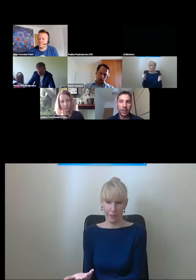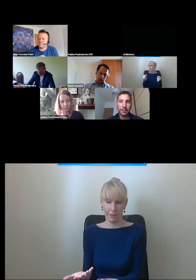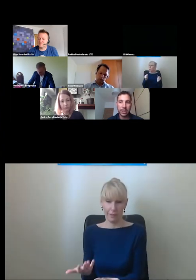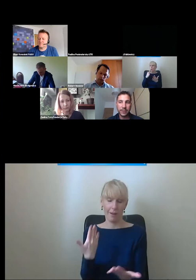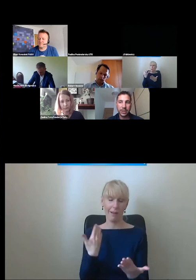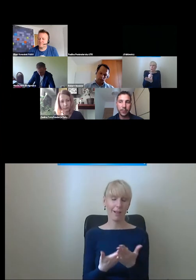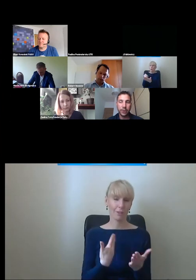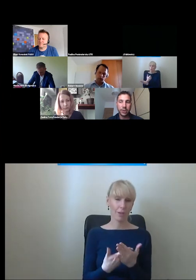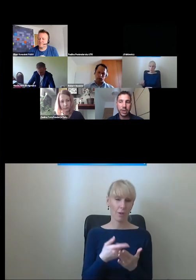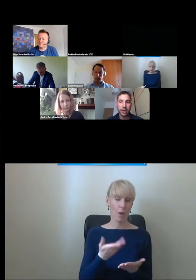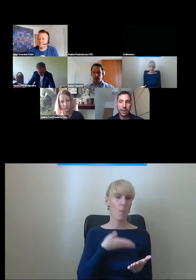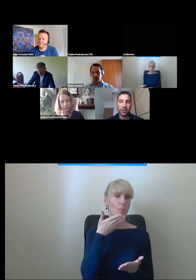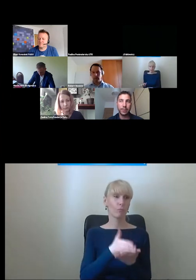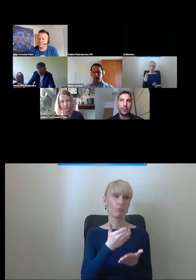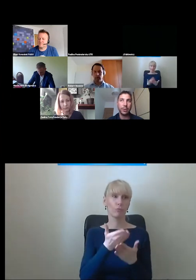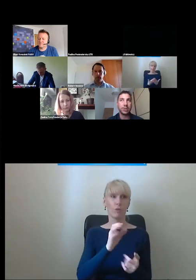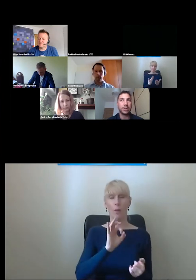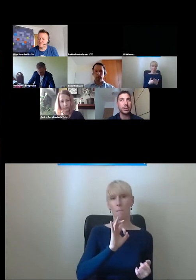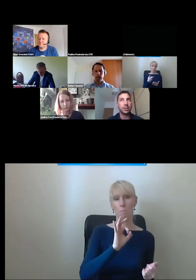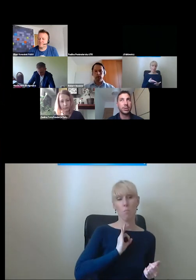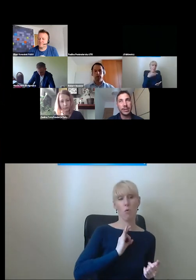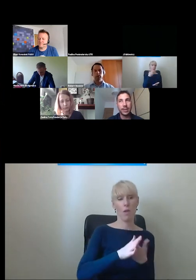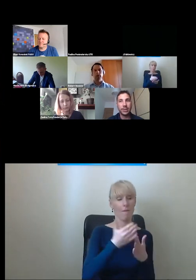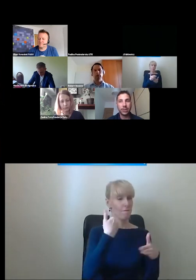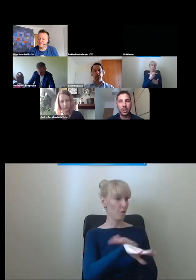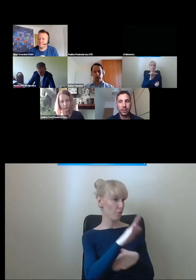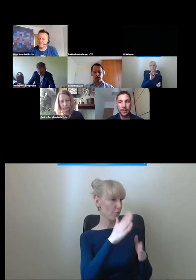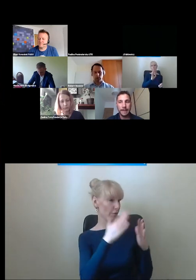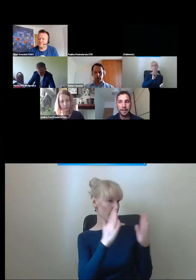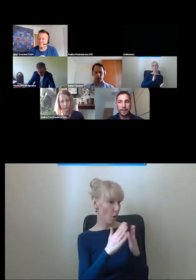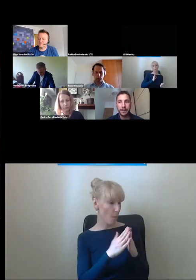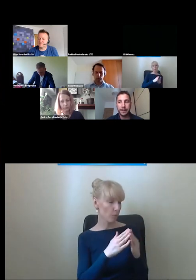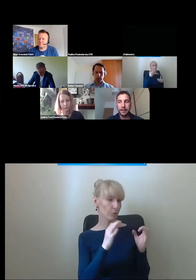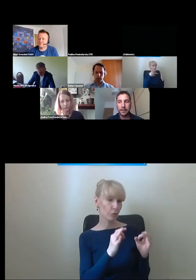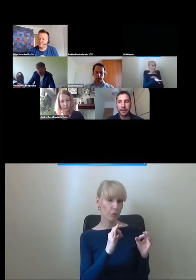a przede wszystkim boi się tego, że planując swoją trasę na co dzień,